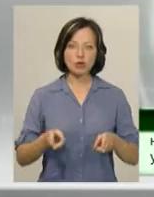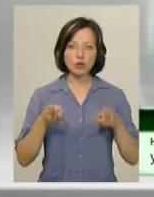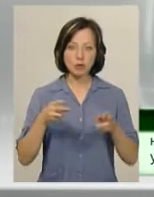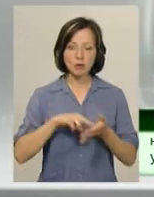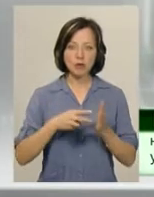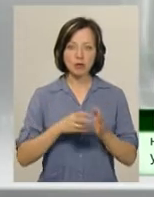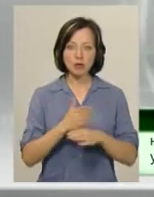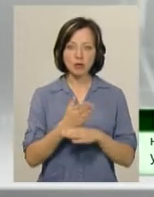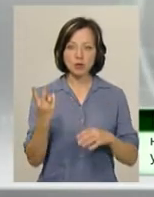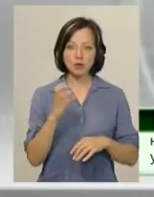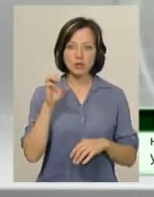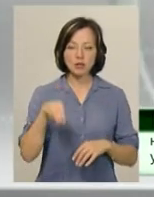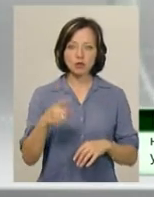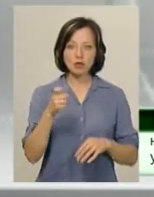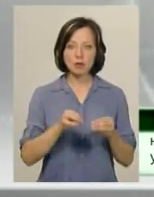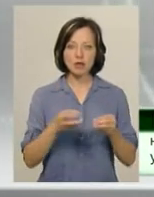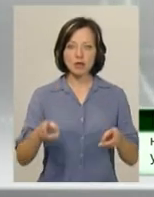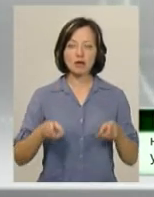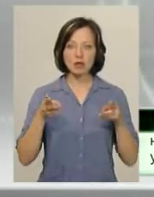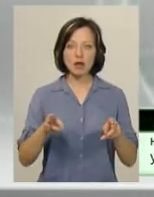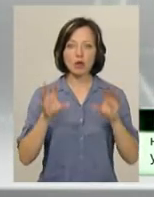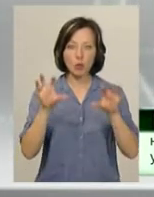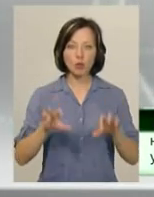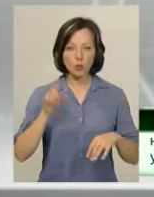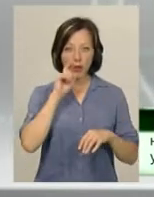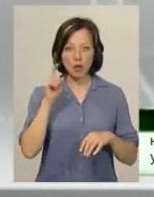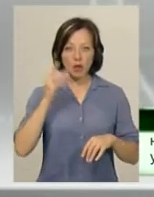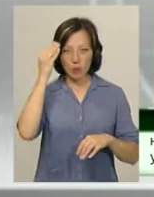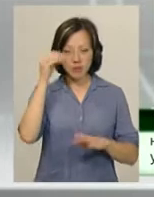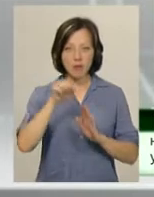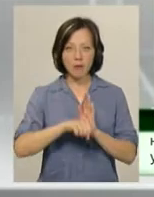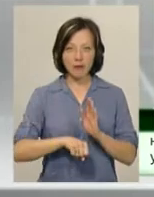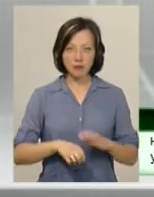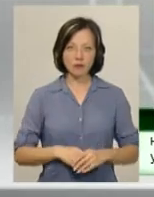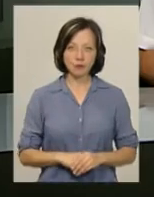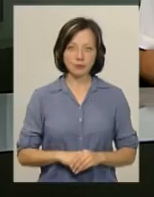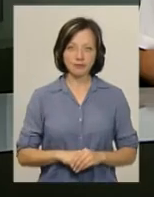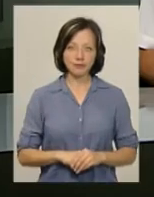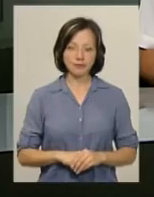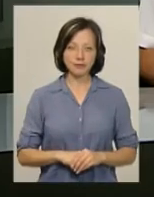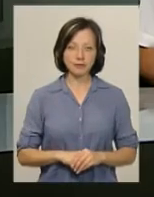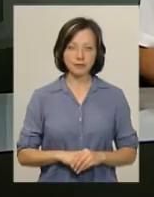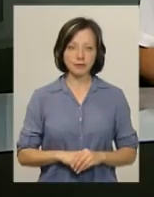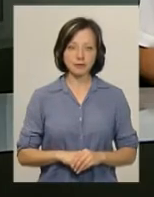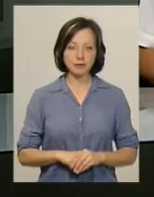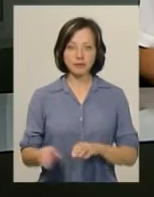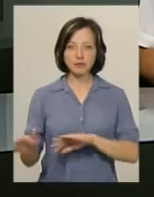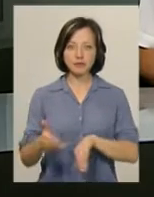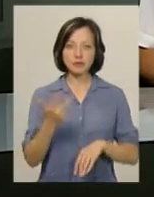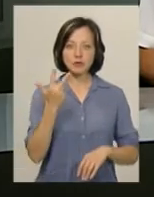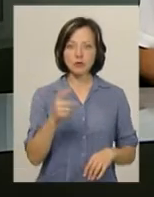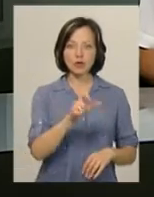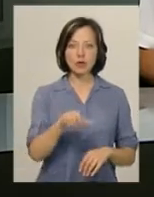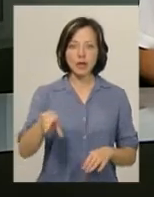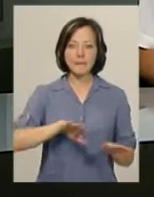передбачено частину 2 статті 115 Кримінального кодексу України. Це навмисне вбивство. Трьох людей, які